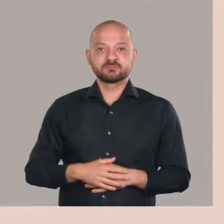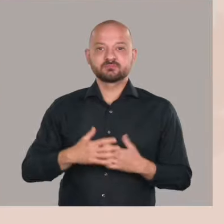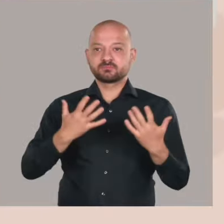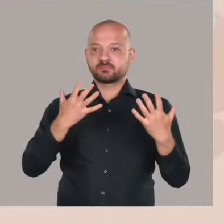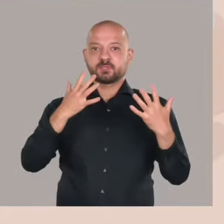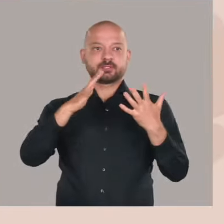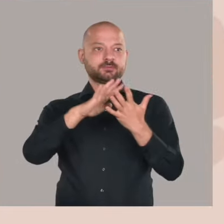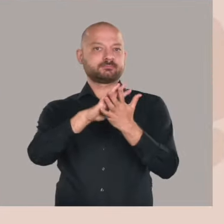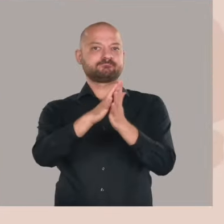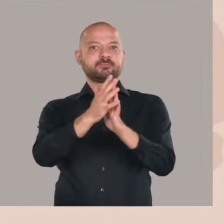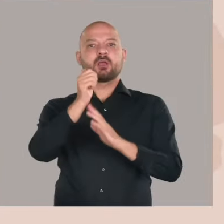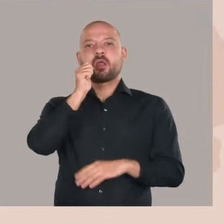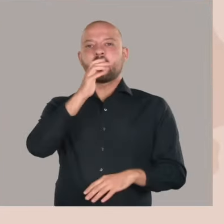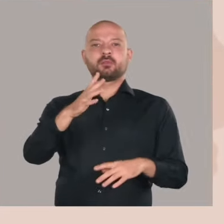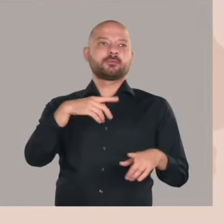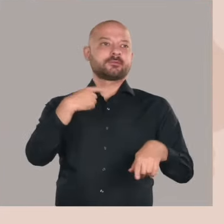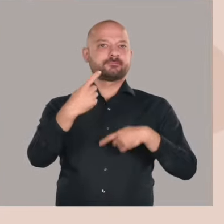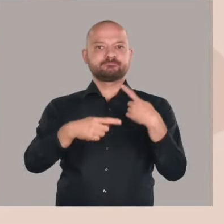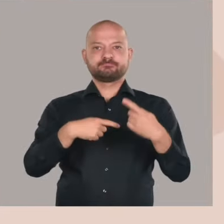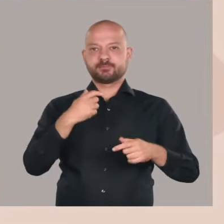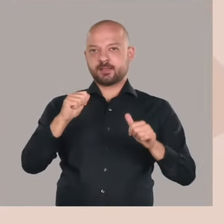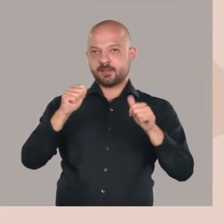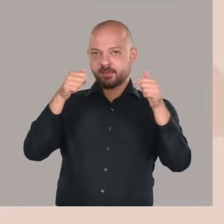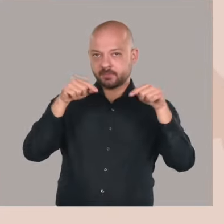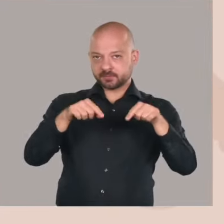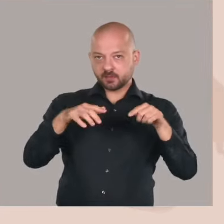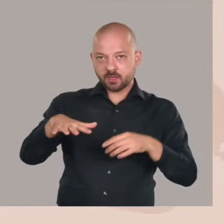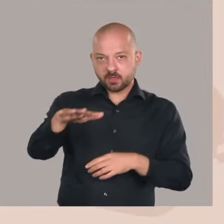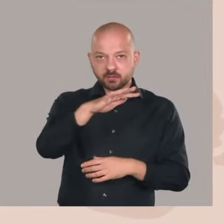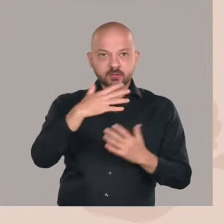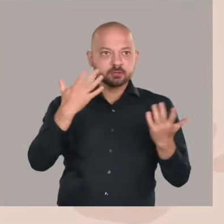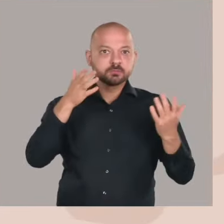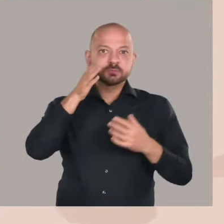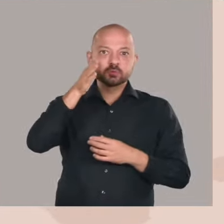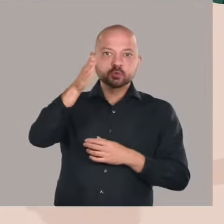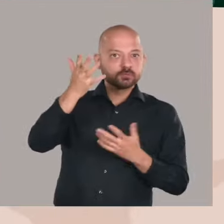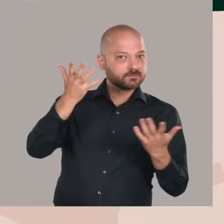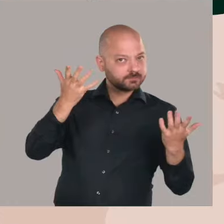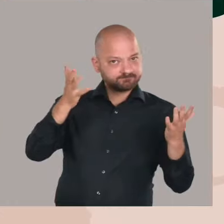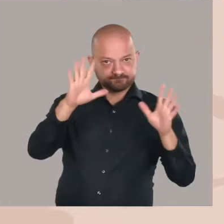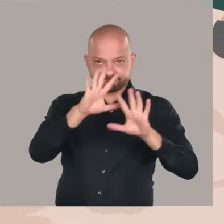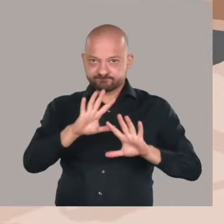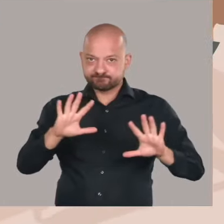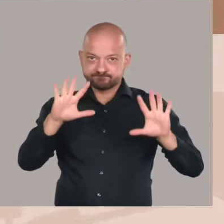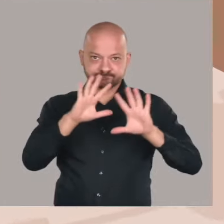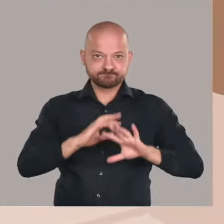Dann wird das Leben im Lager zum Alltag und die Zukunft bleibt ungewiss.